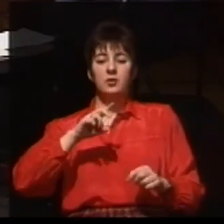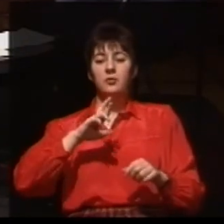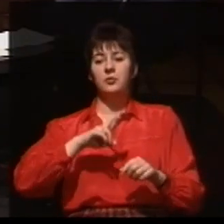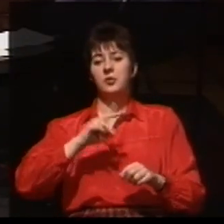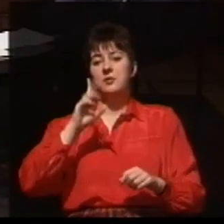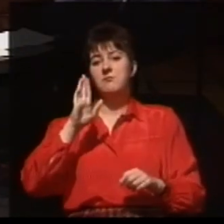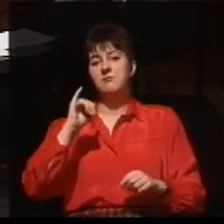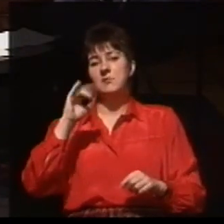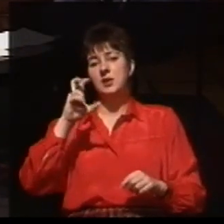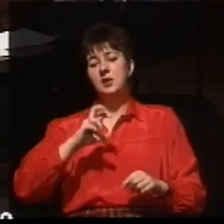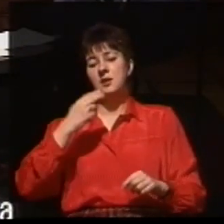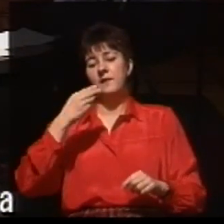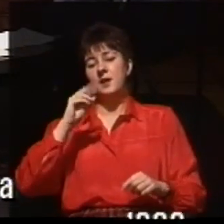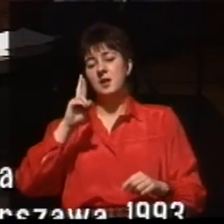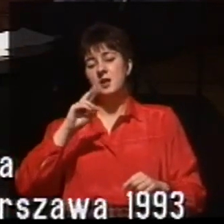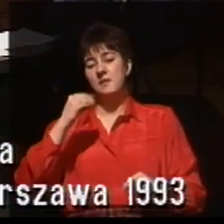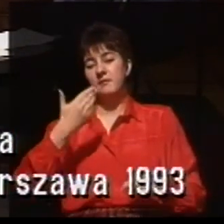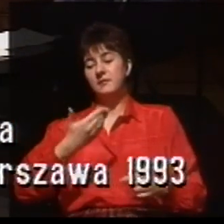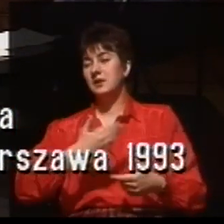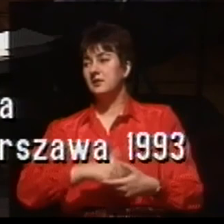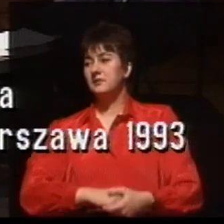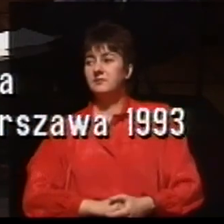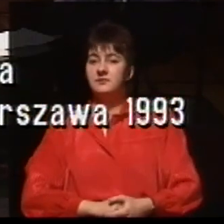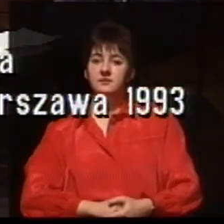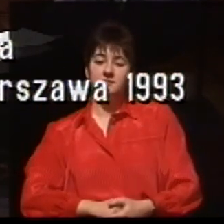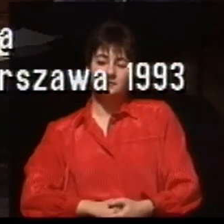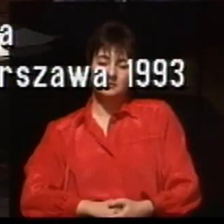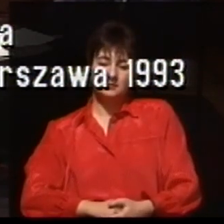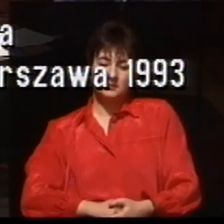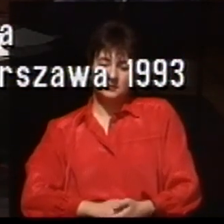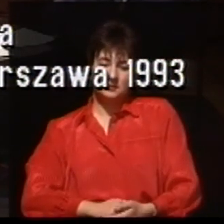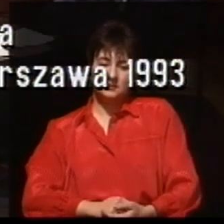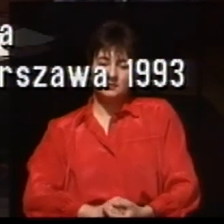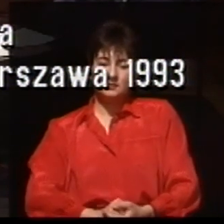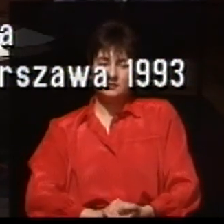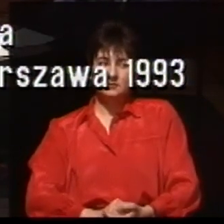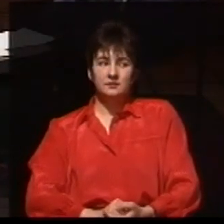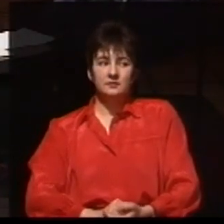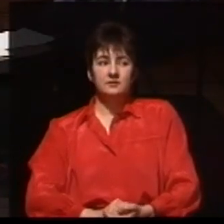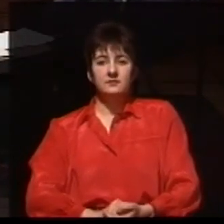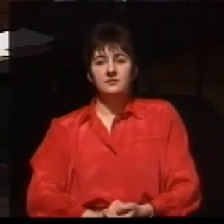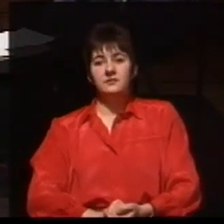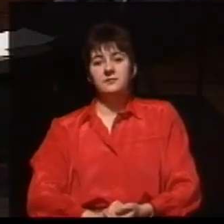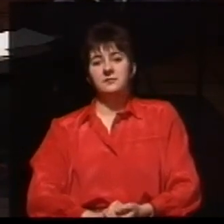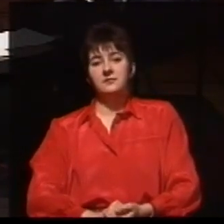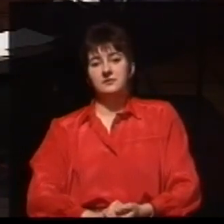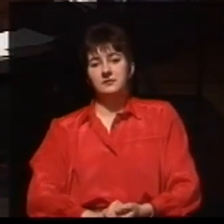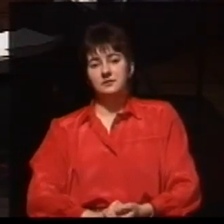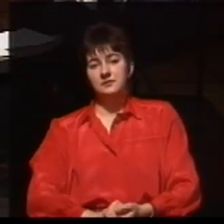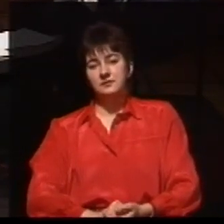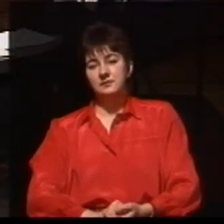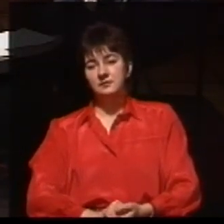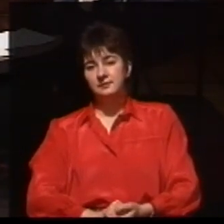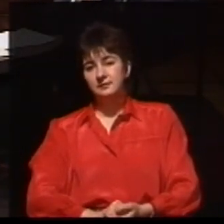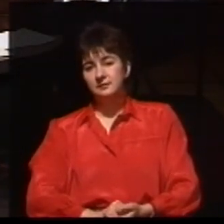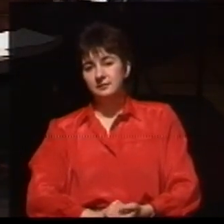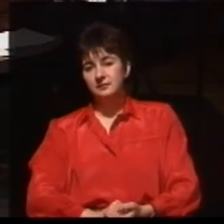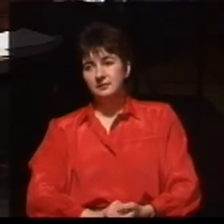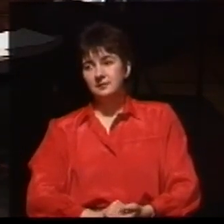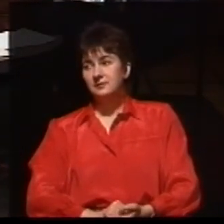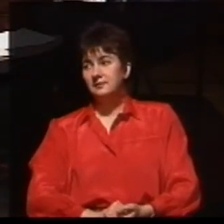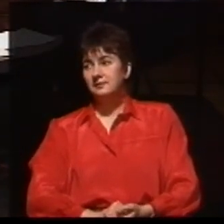Wichnera w Polsce. A więc za tydzień w sobotę 15.15, a teraz konkretnie. Do zobaczenia Państwu. Dziękuję bardzo.